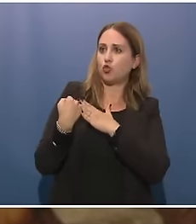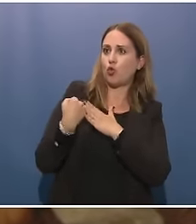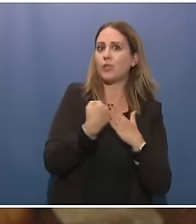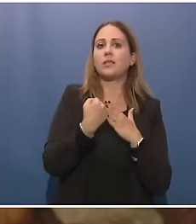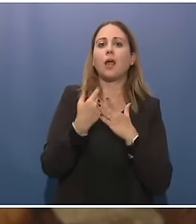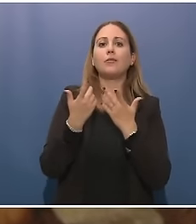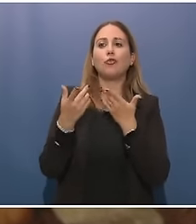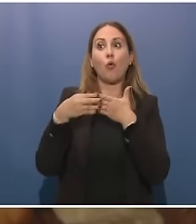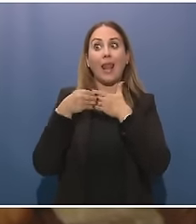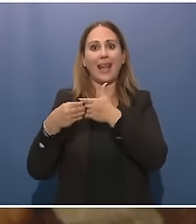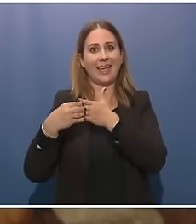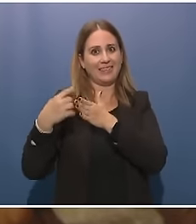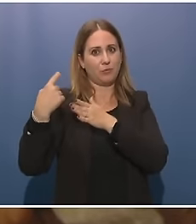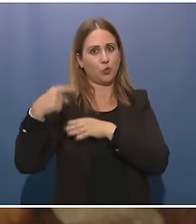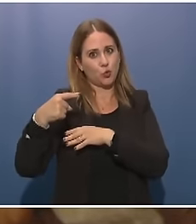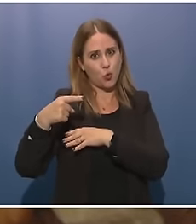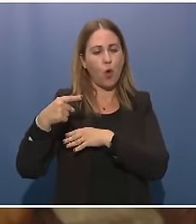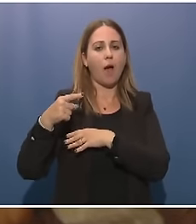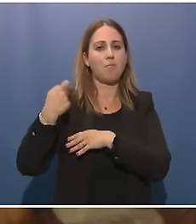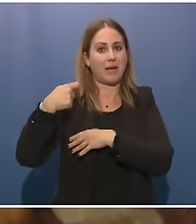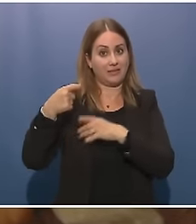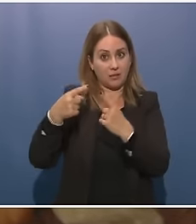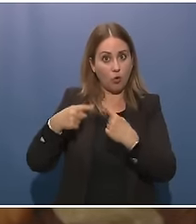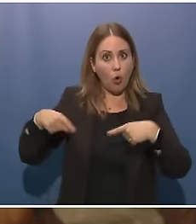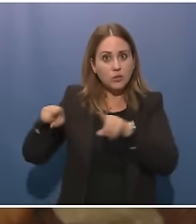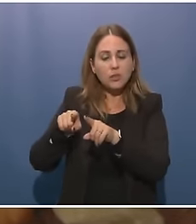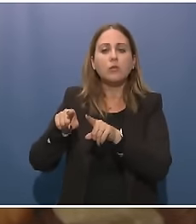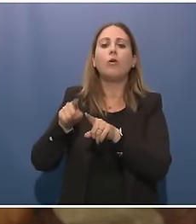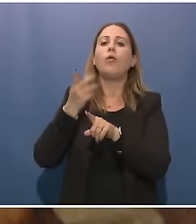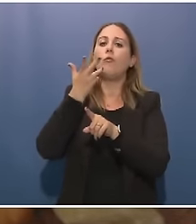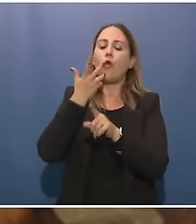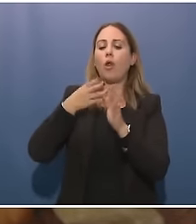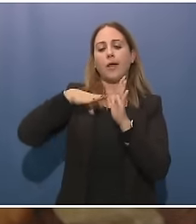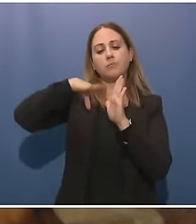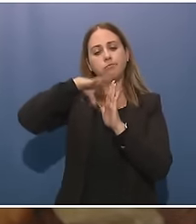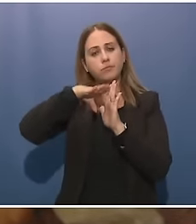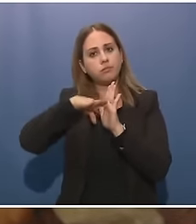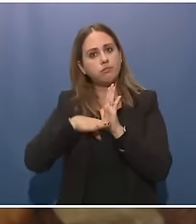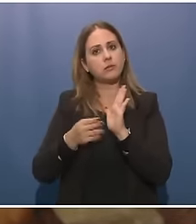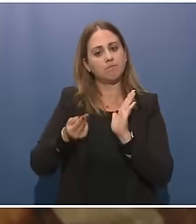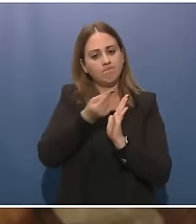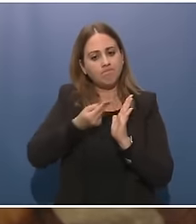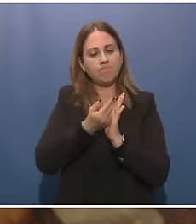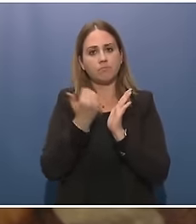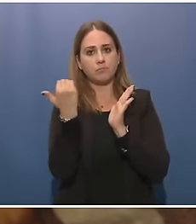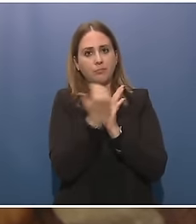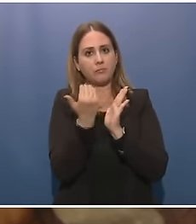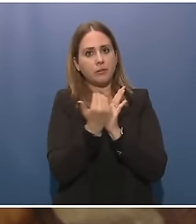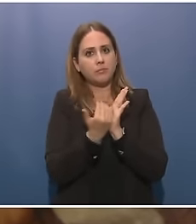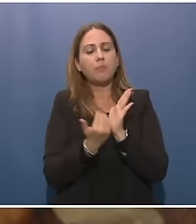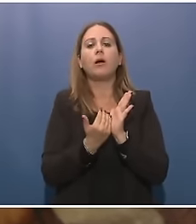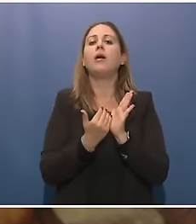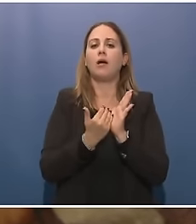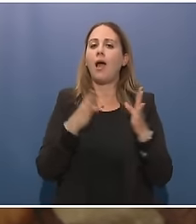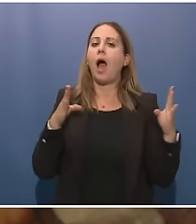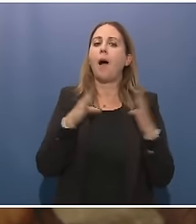abbiamo adottato un piano per un nuovo approccio